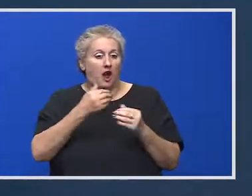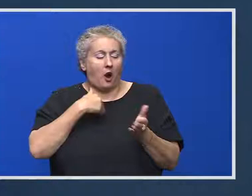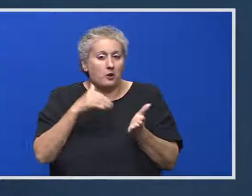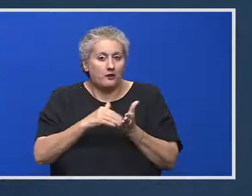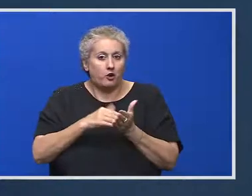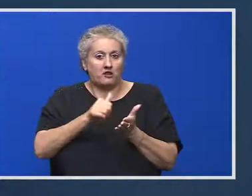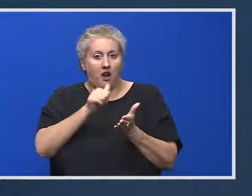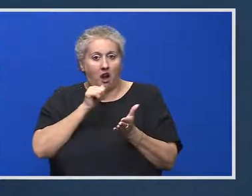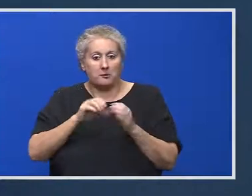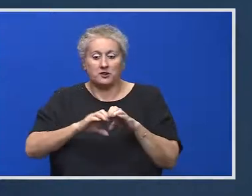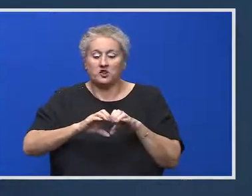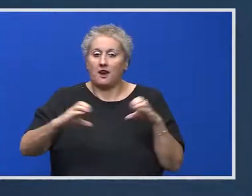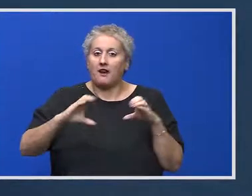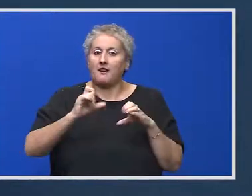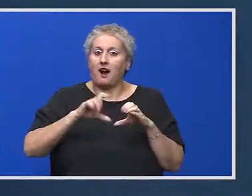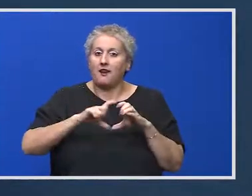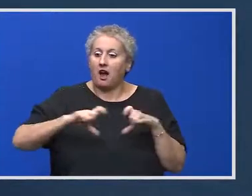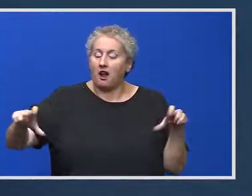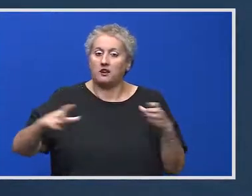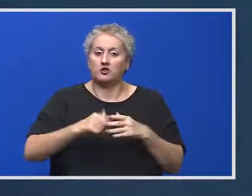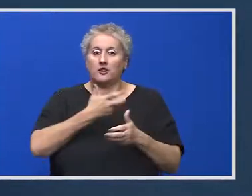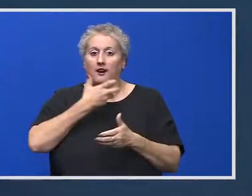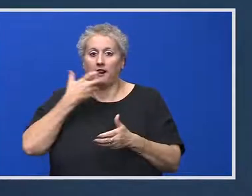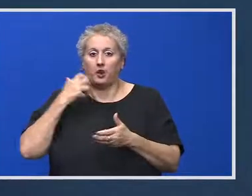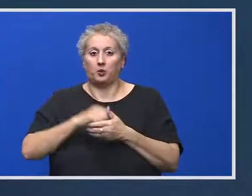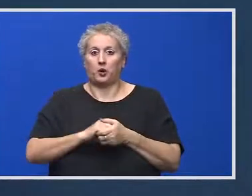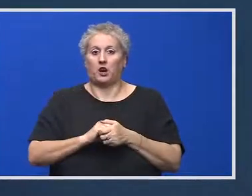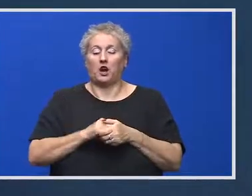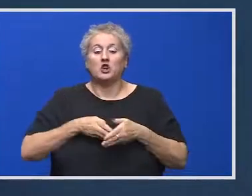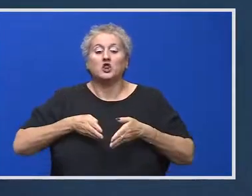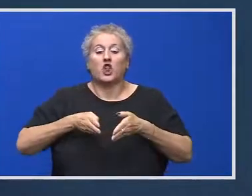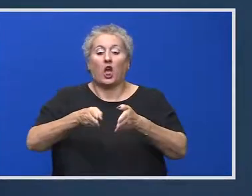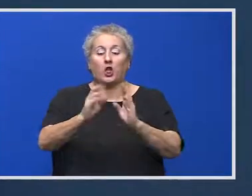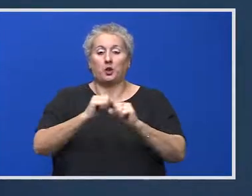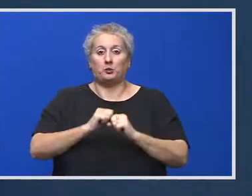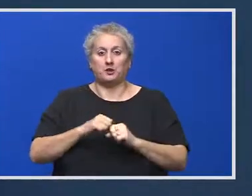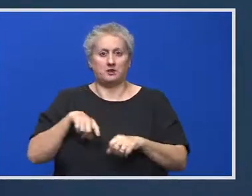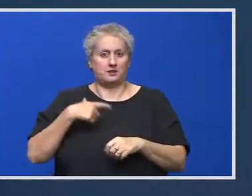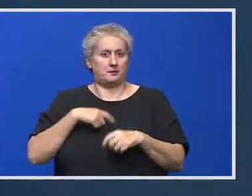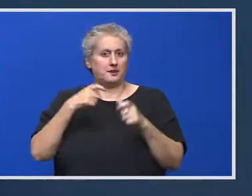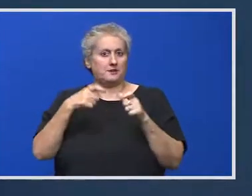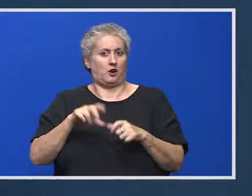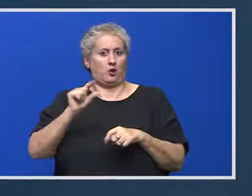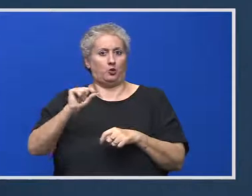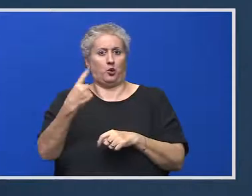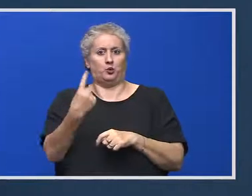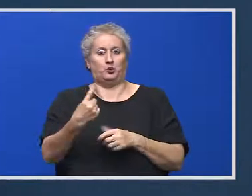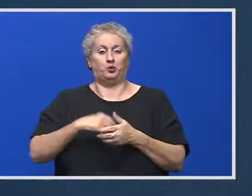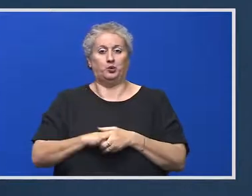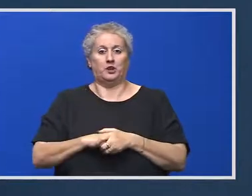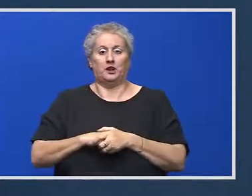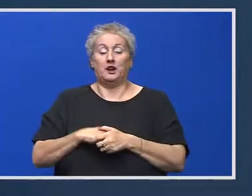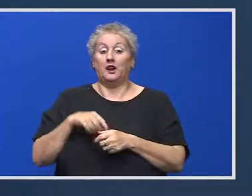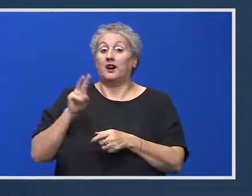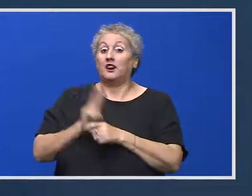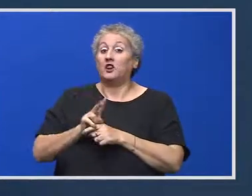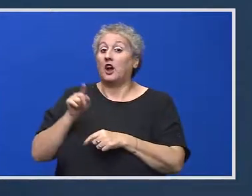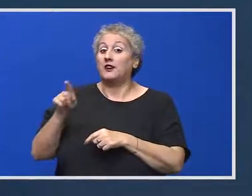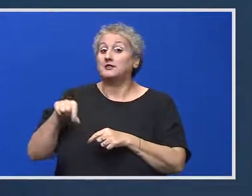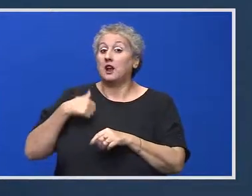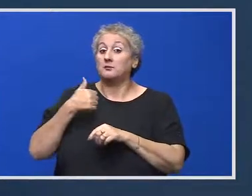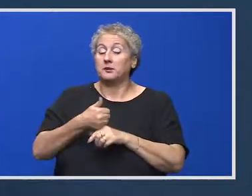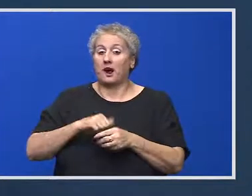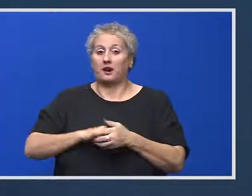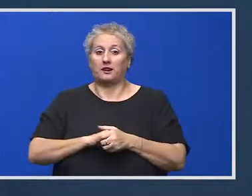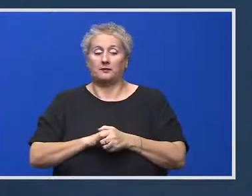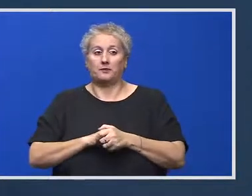canalizare, și de încălzire, și de drumuri. În secolul 21. Și mai avea grijă să aibă aceste lucruri. Dacă se